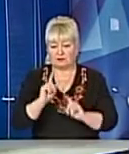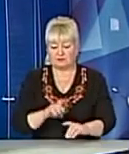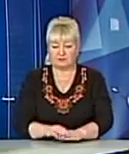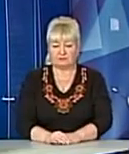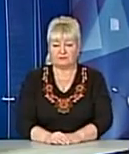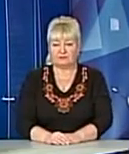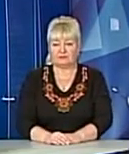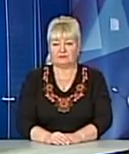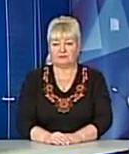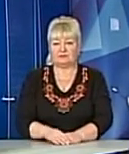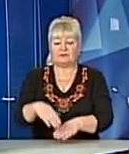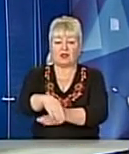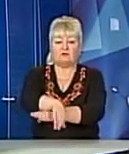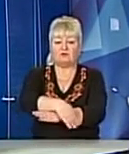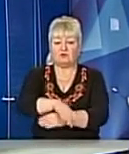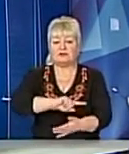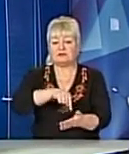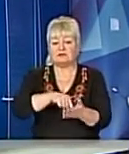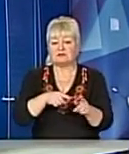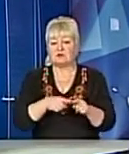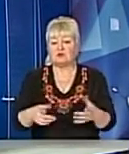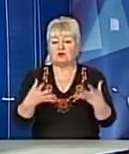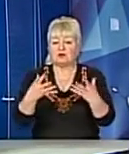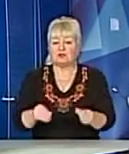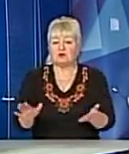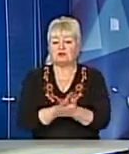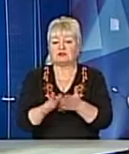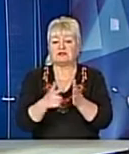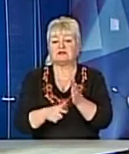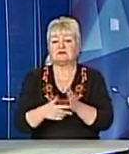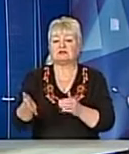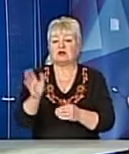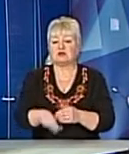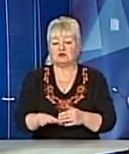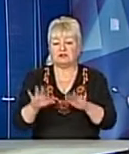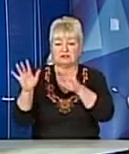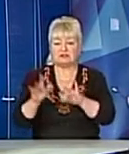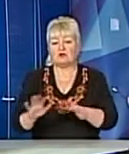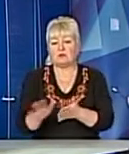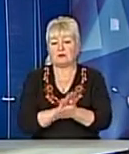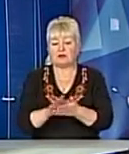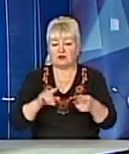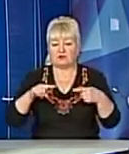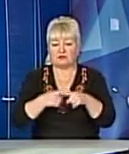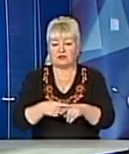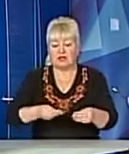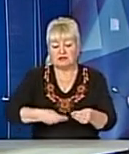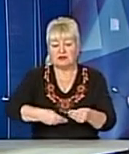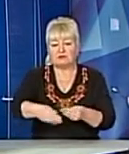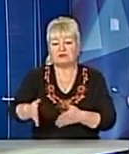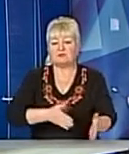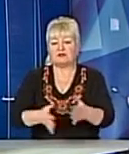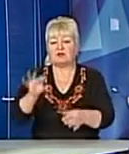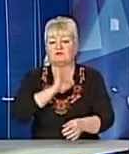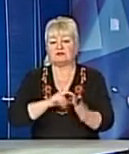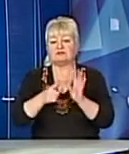А вулиці міста впродовж дня розчищають 70 одиниць снігоприбиральної техніки Для посипання доріг використали майже 700